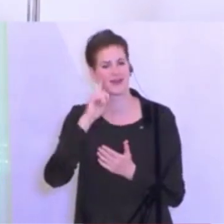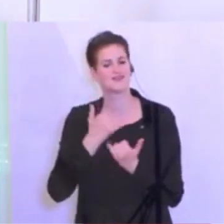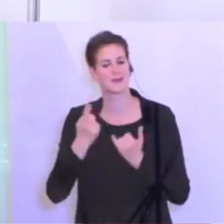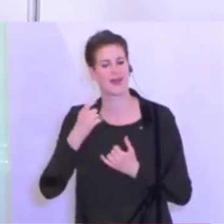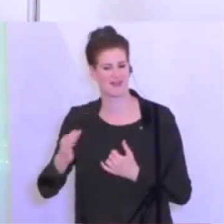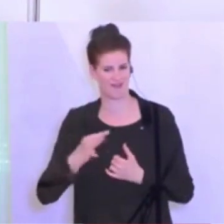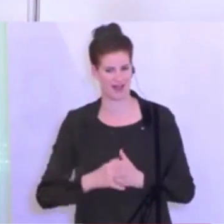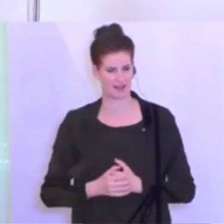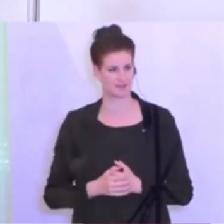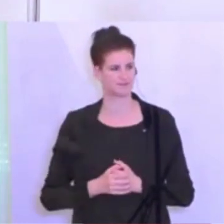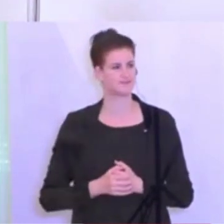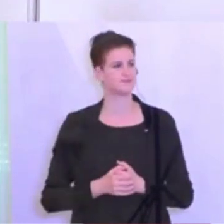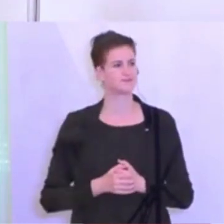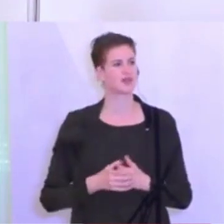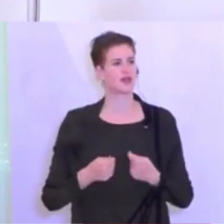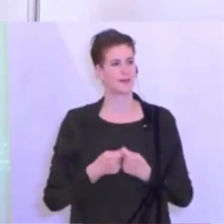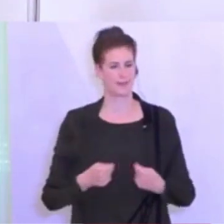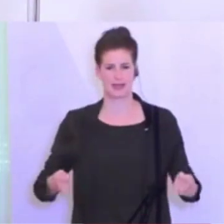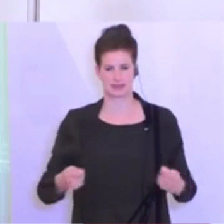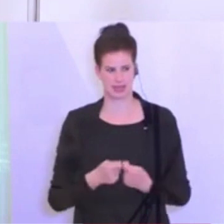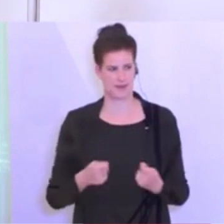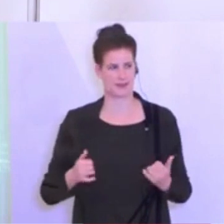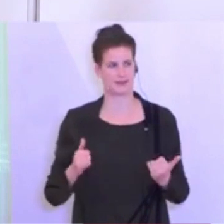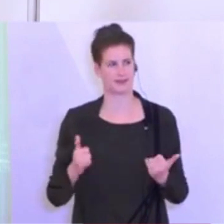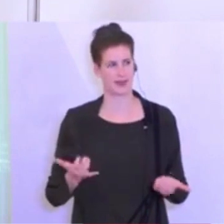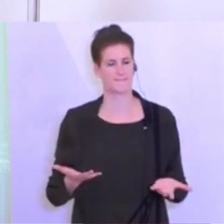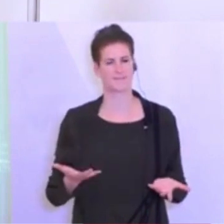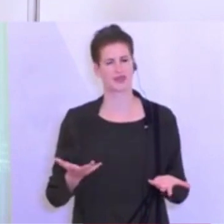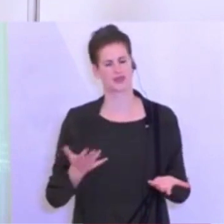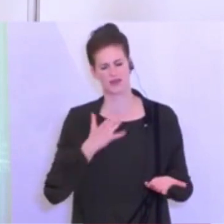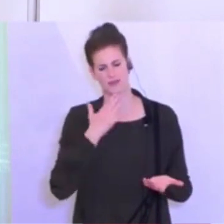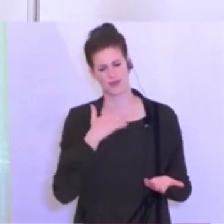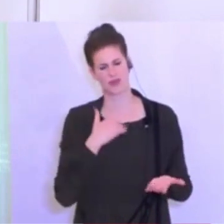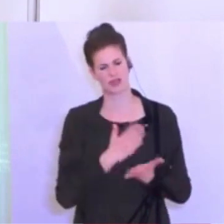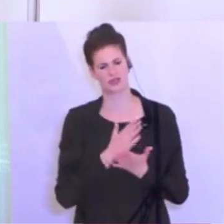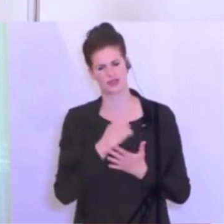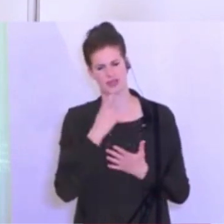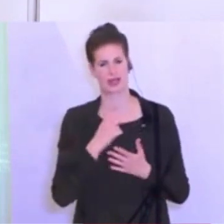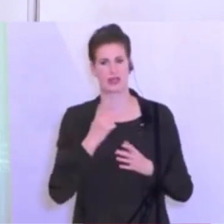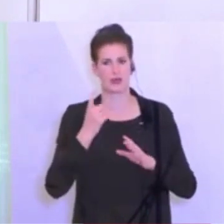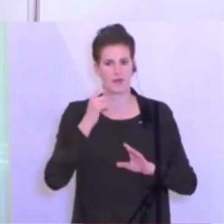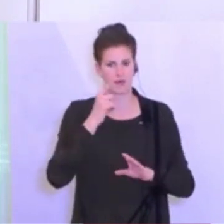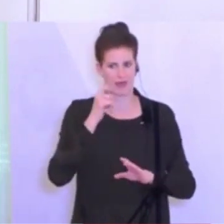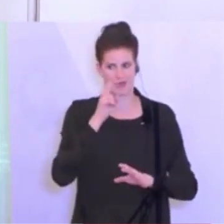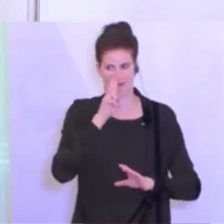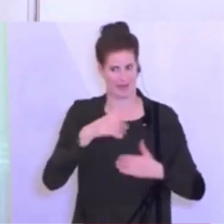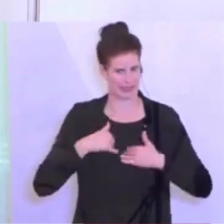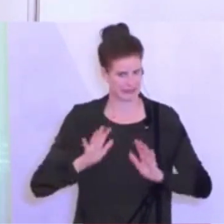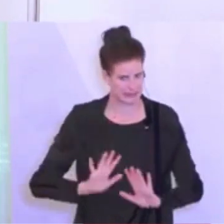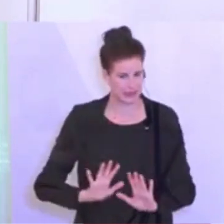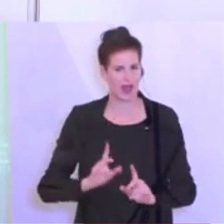Maßnahmen. Und so viel erlaube ich mir aber schon. Ich bitte das nicht als überheblich oder frech zu interpretieren. Aber